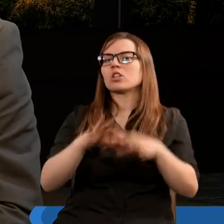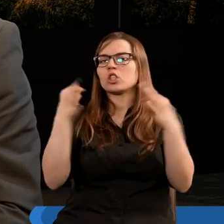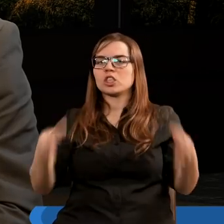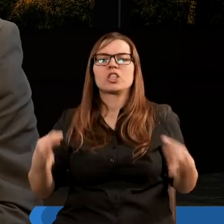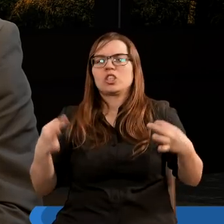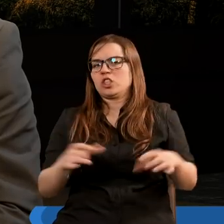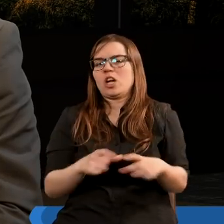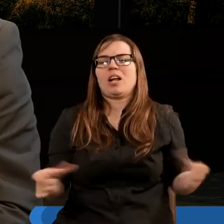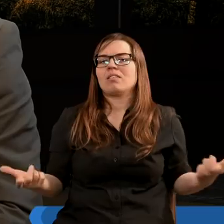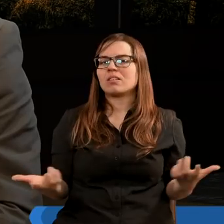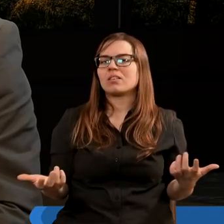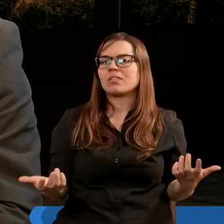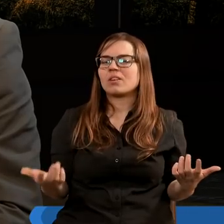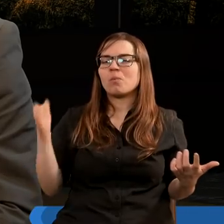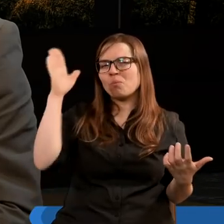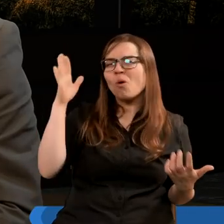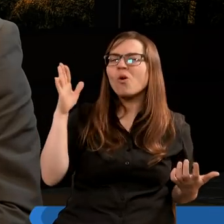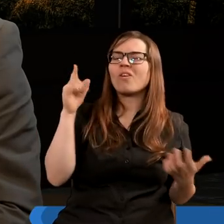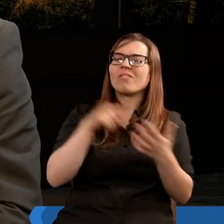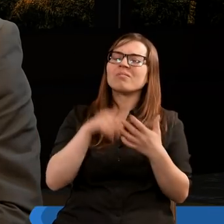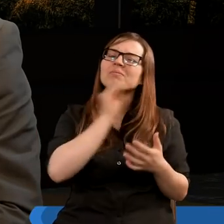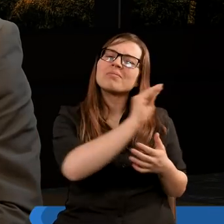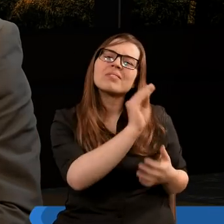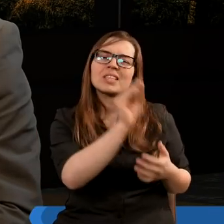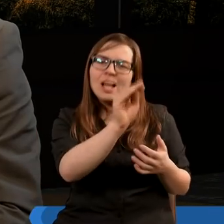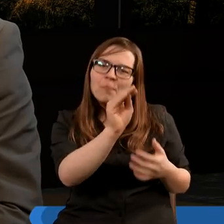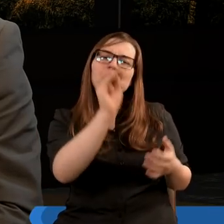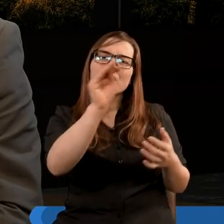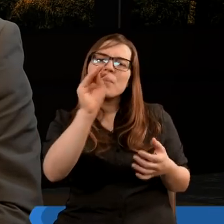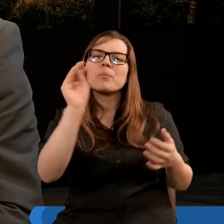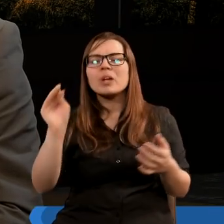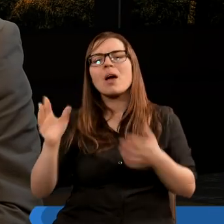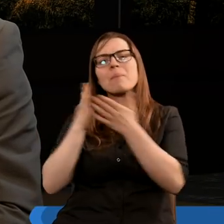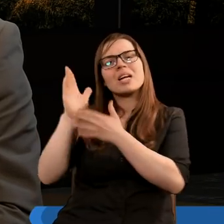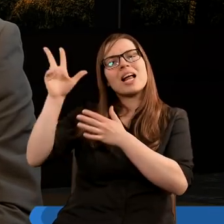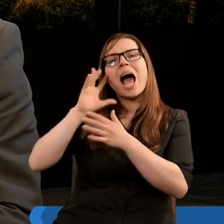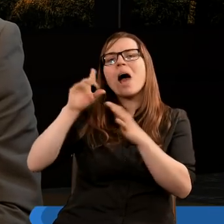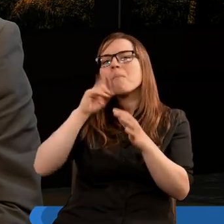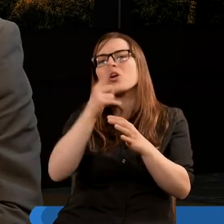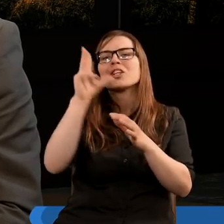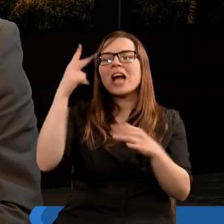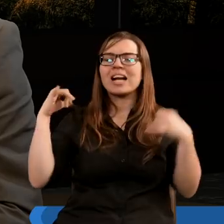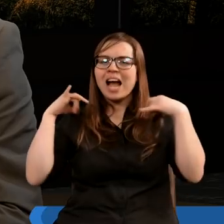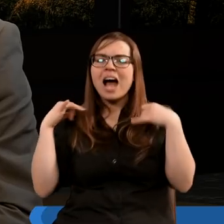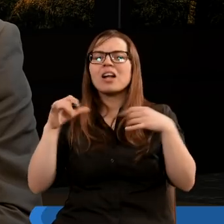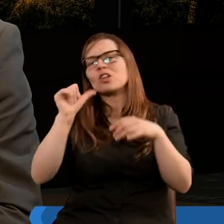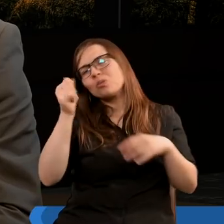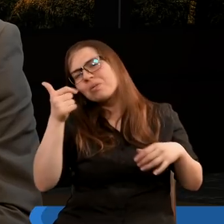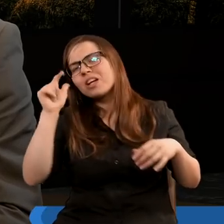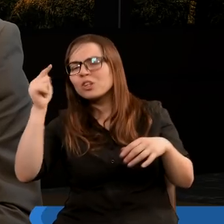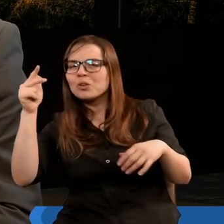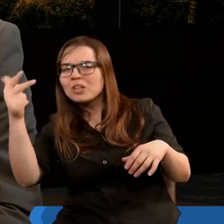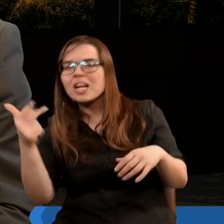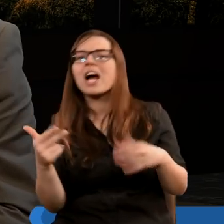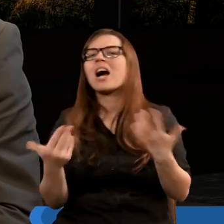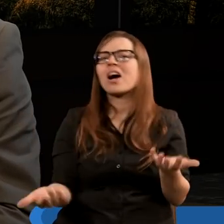dzisiejszego czasu. I Bóg właśnie woła poprzez poselstwo trzeciego anioła, drugiego, pierwszego